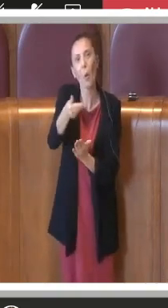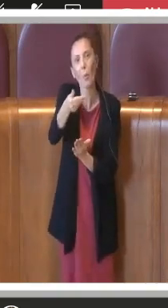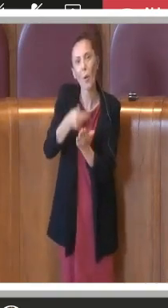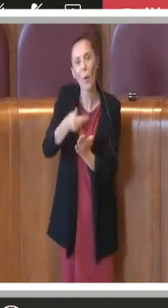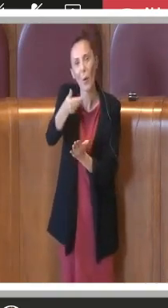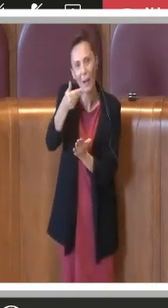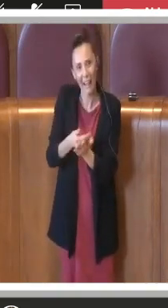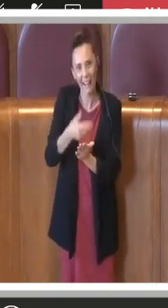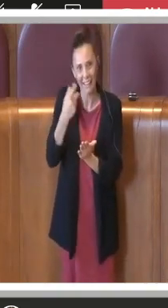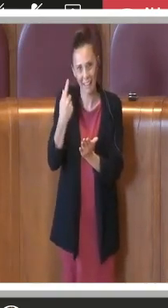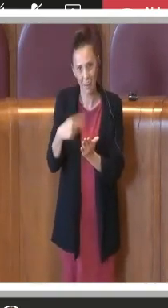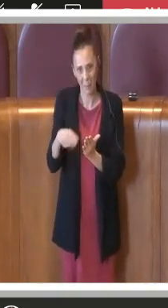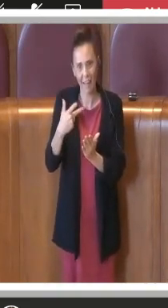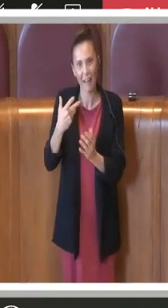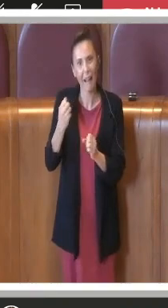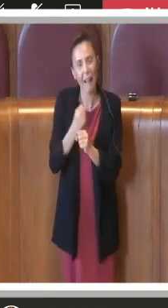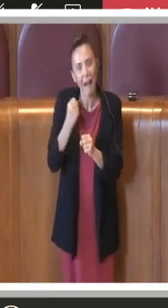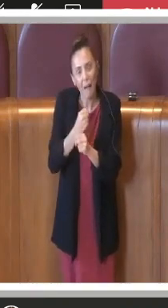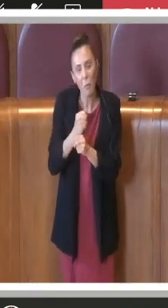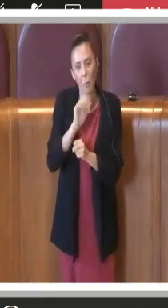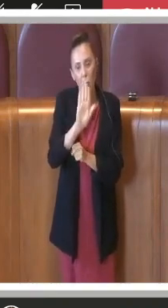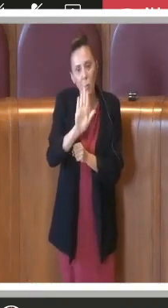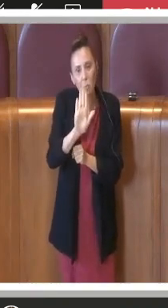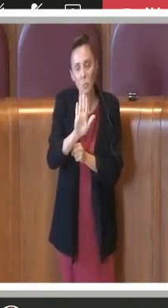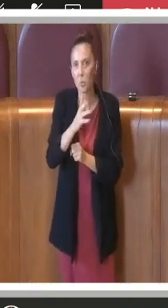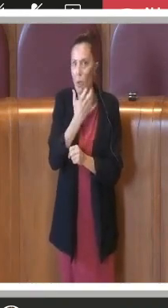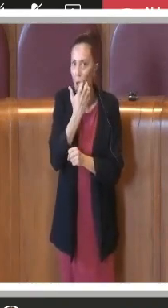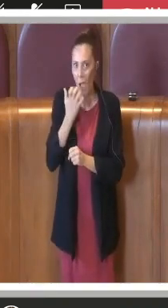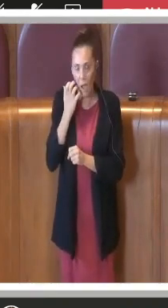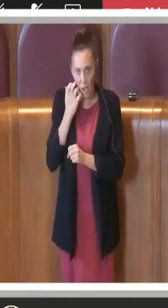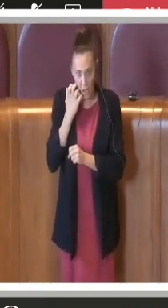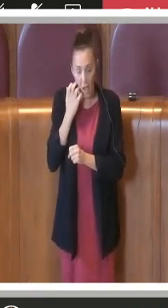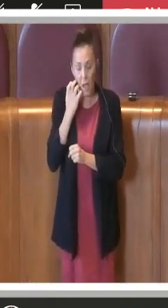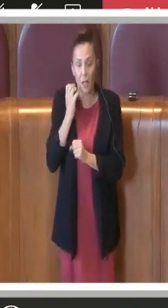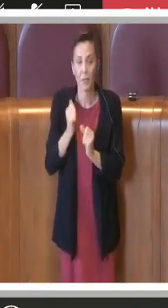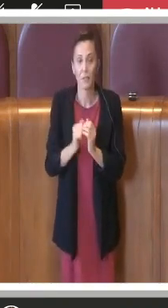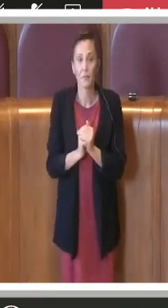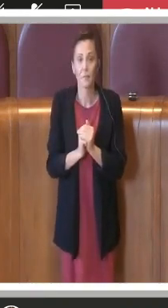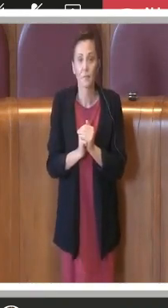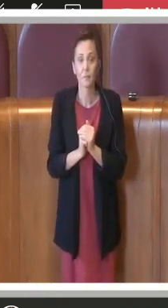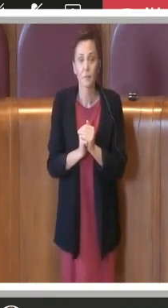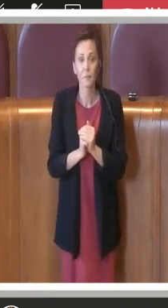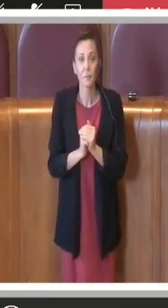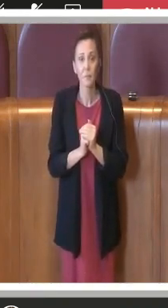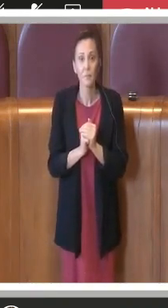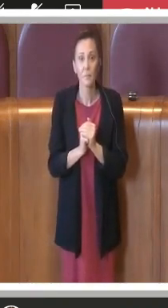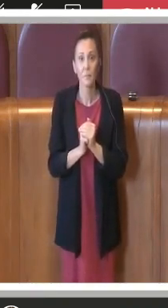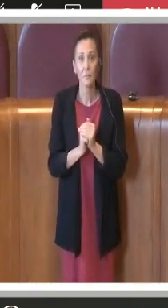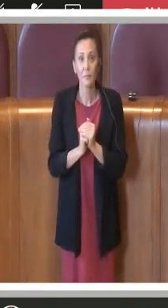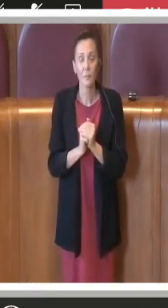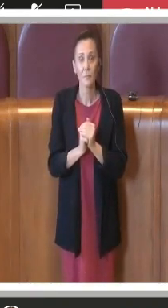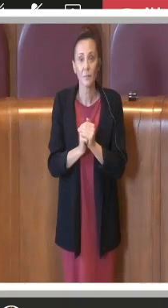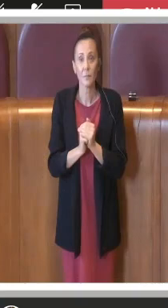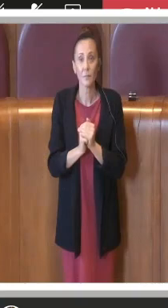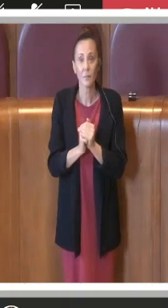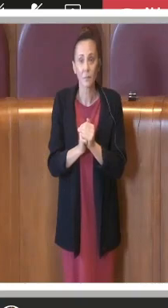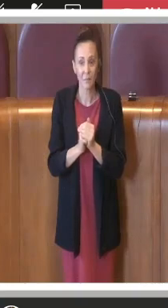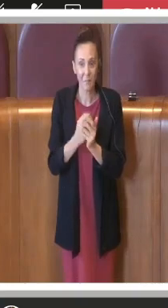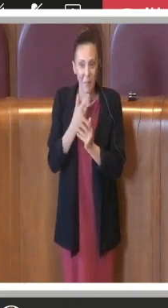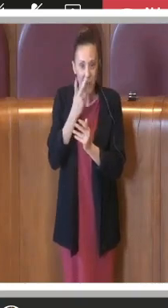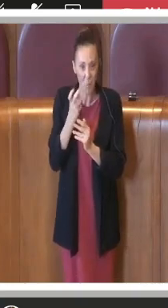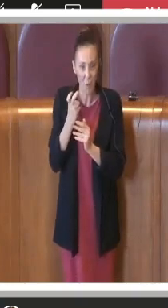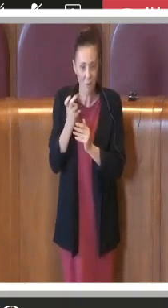lavoro di partecipazione decisamente importante per quanto riguarda le accuse poi